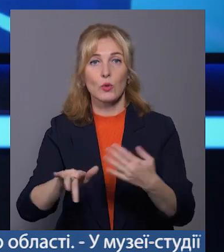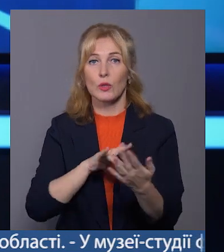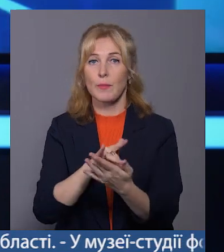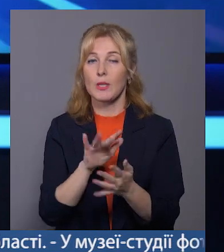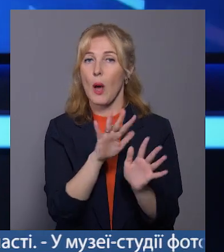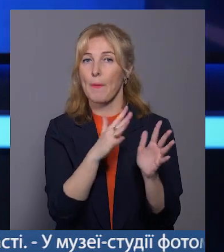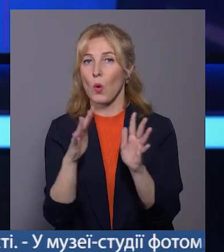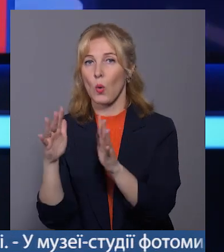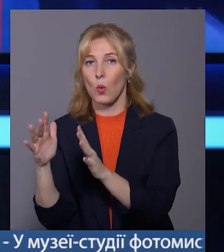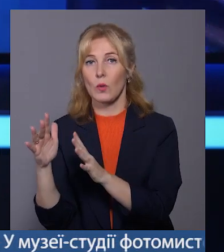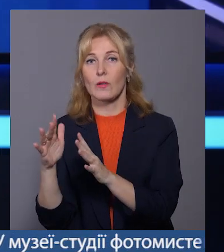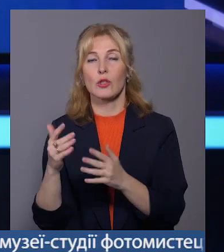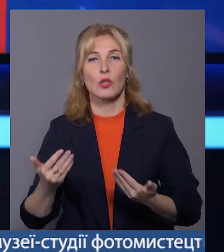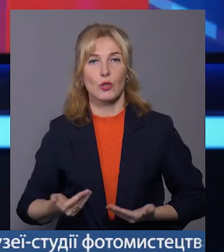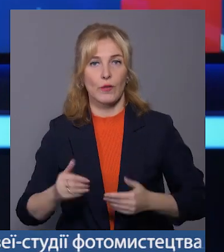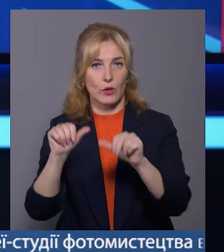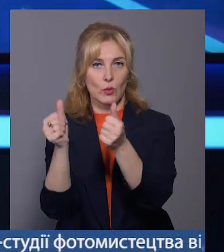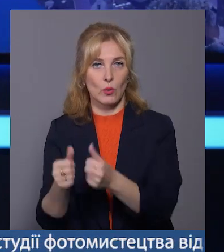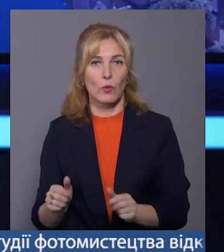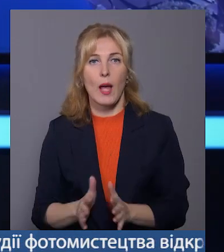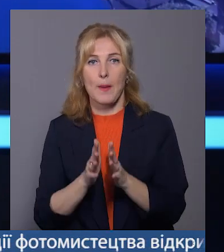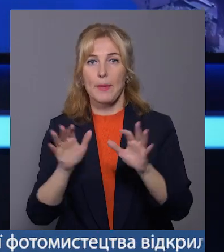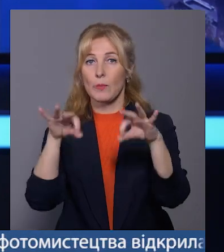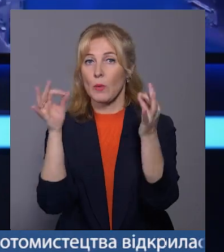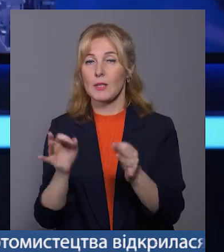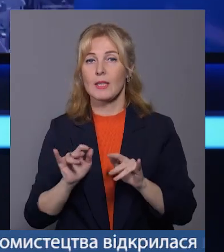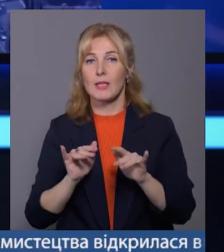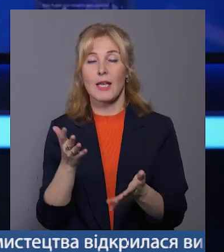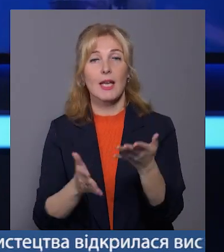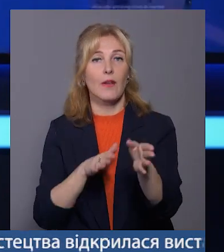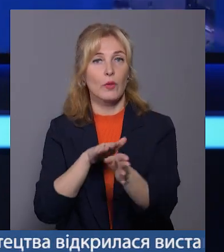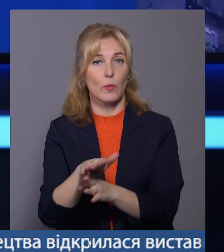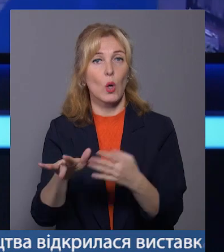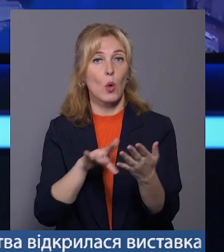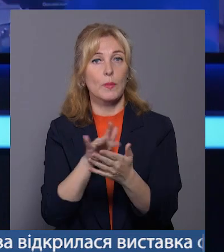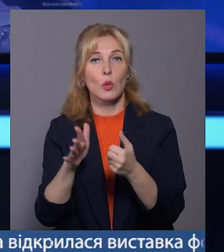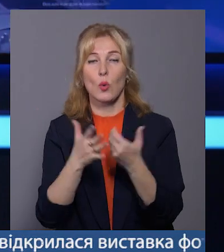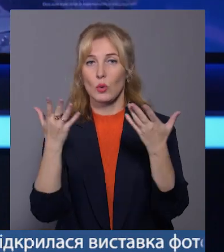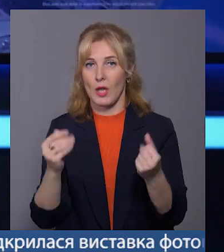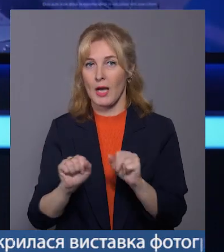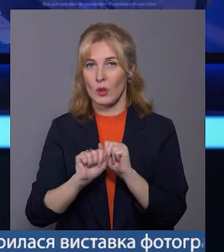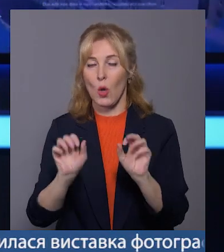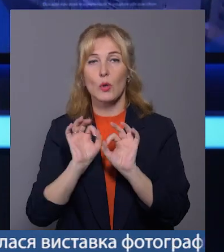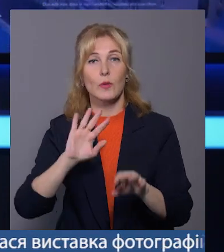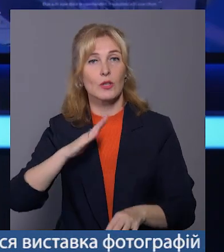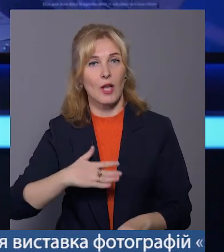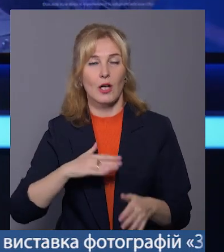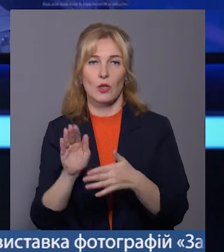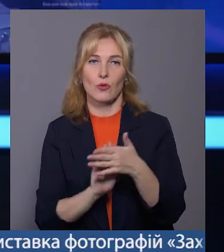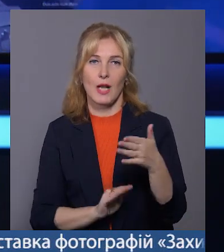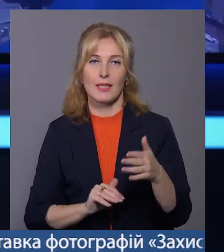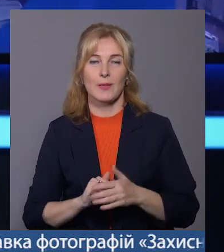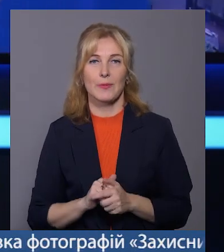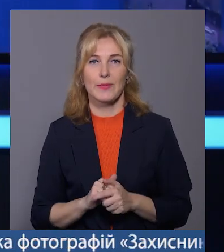прогулювалися живі скульптури. Більше про мистецькі заходи, які відбулися у місті до Дня Героїв, розповість Олександра